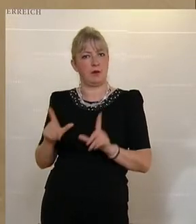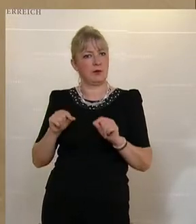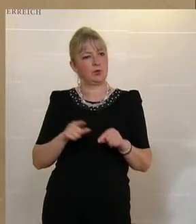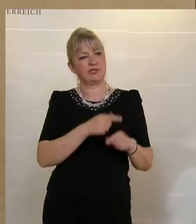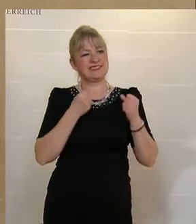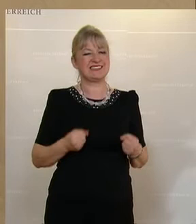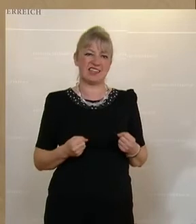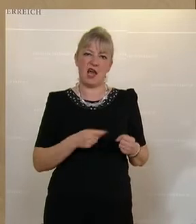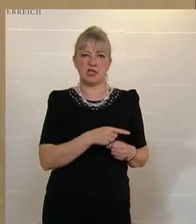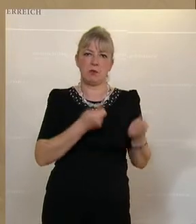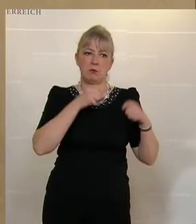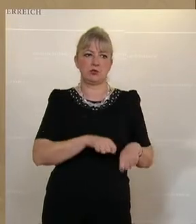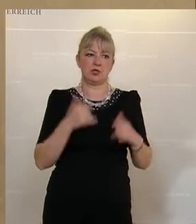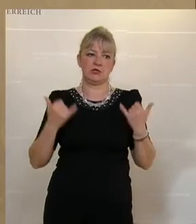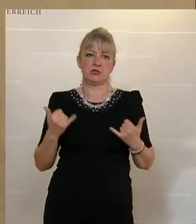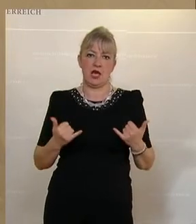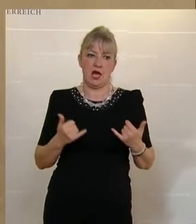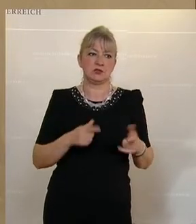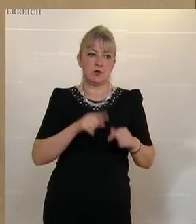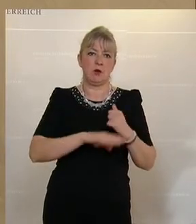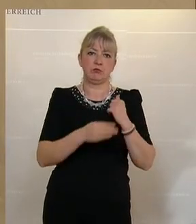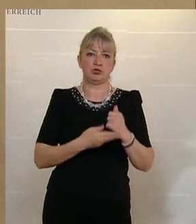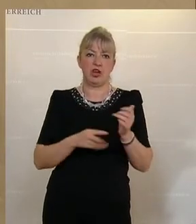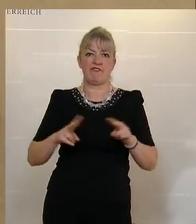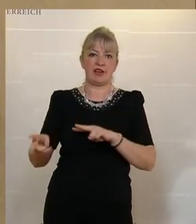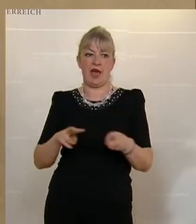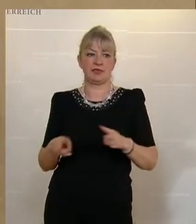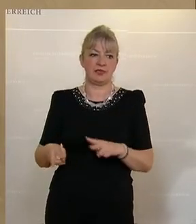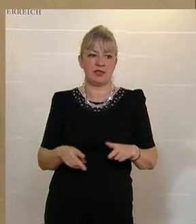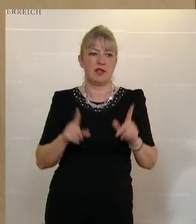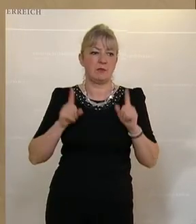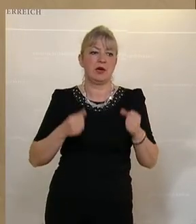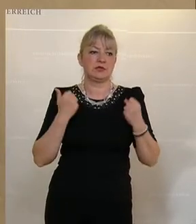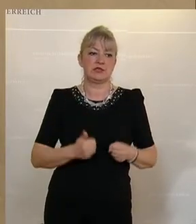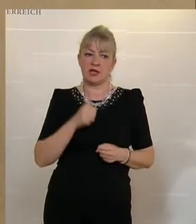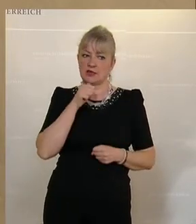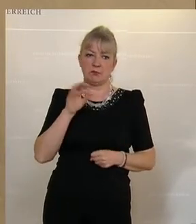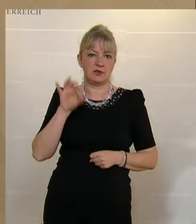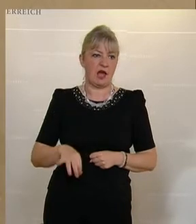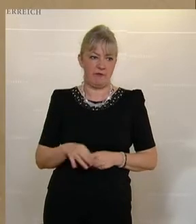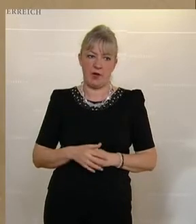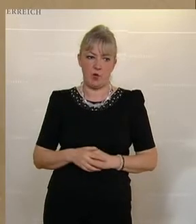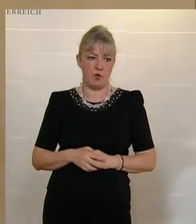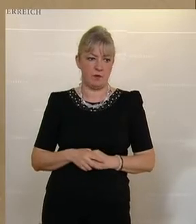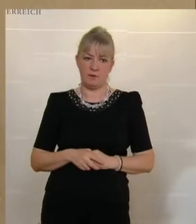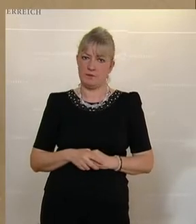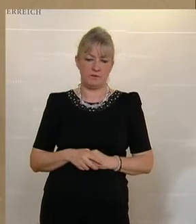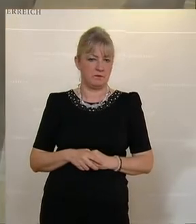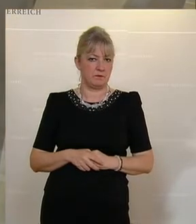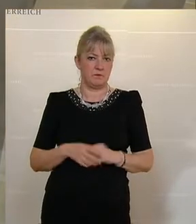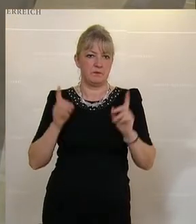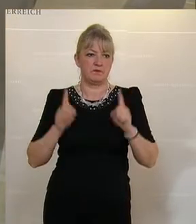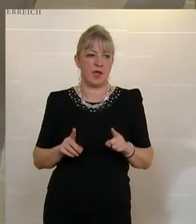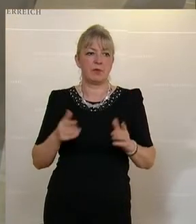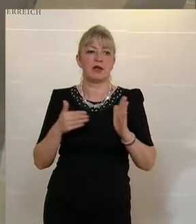sicherheitshalber beschließen wir jetzt sogar schon Budgetvarianten, aber sicher nicht mit der FPÖ. Was aber